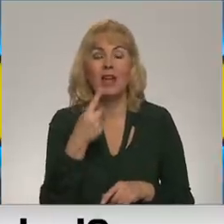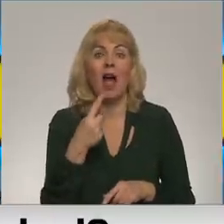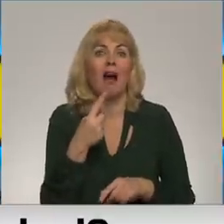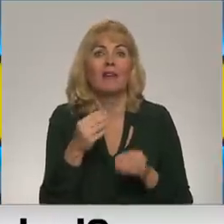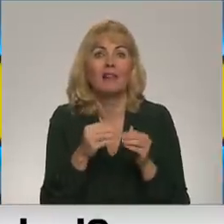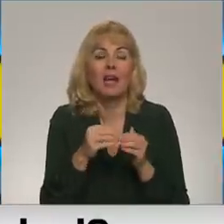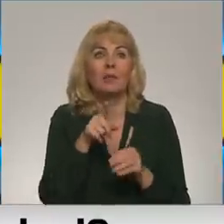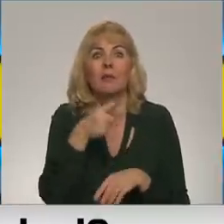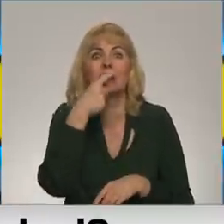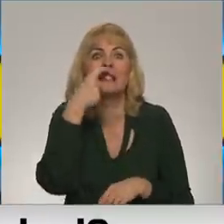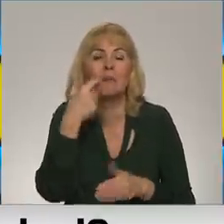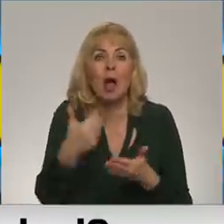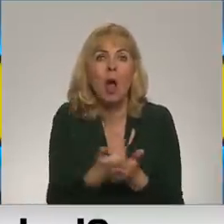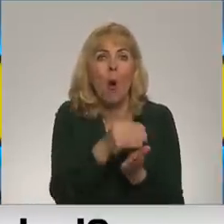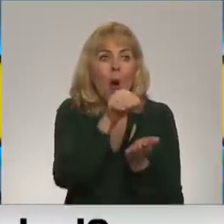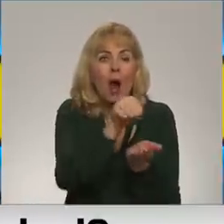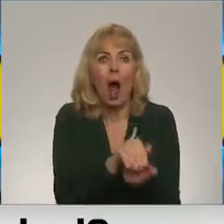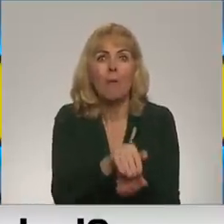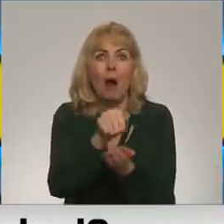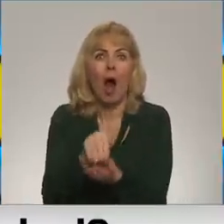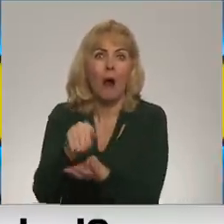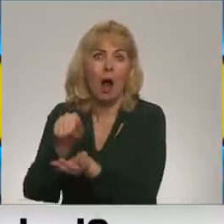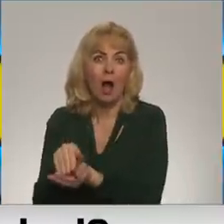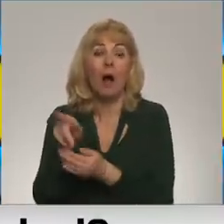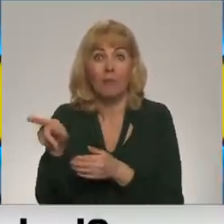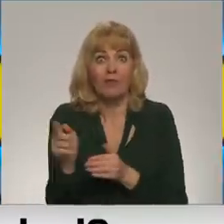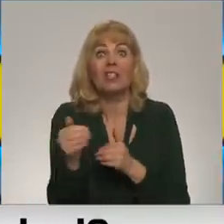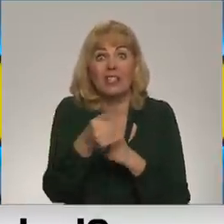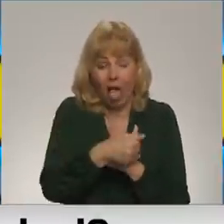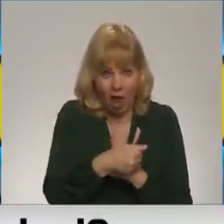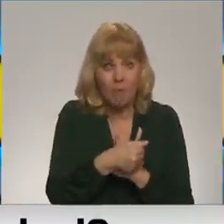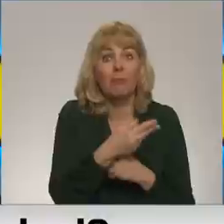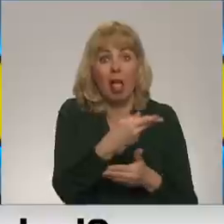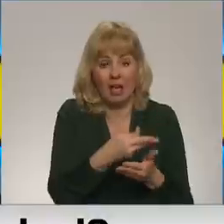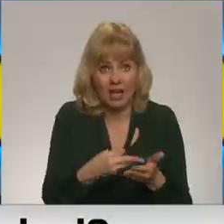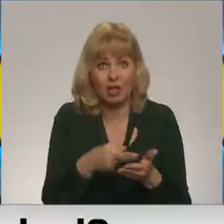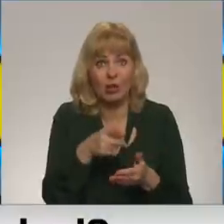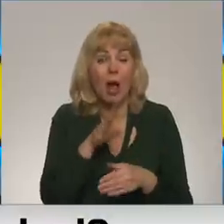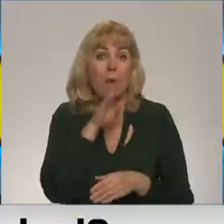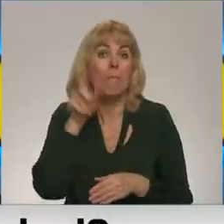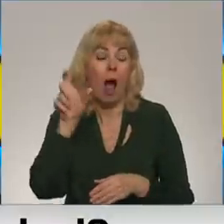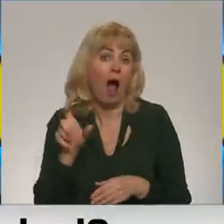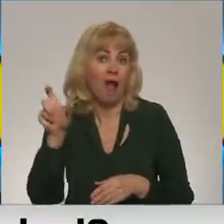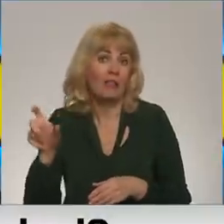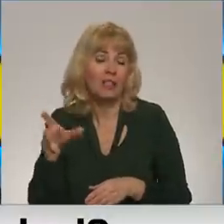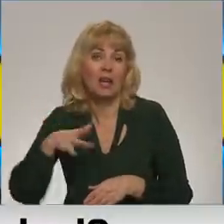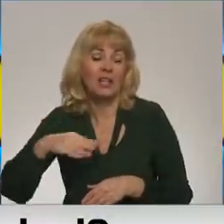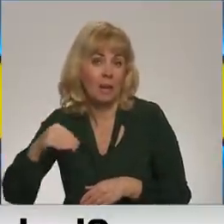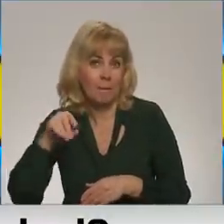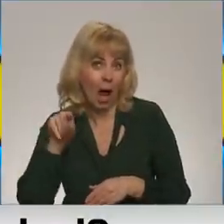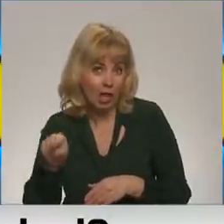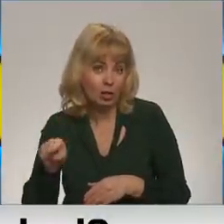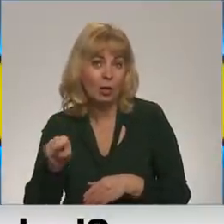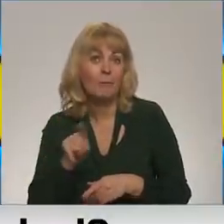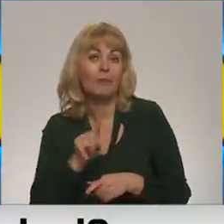simtiem kapu kopiņas jaunas. Tas pats, ja vienkārši šķie piešos te upuri līķus, tā teikt, mātes, ģimenes, viņam